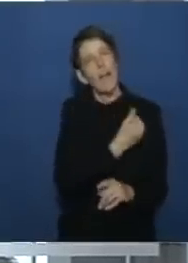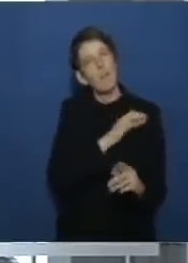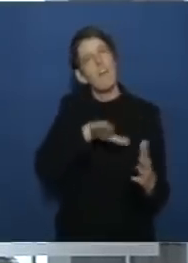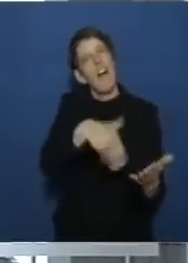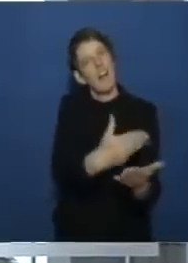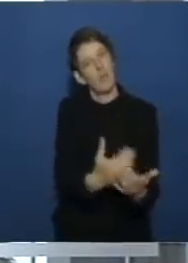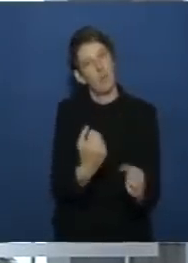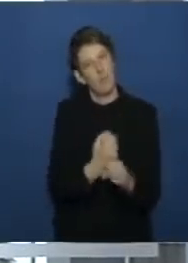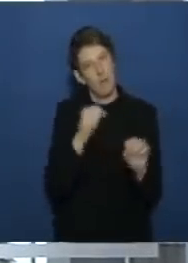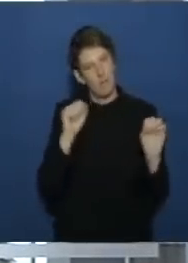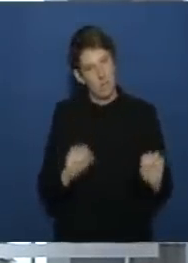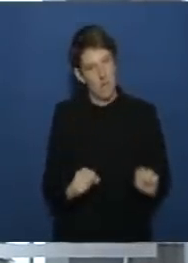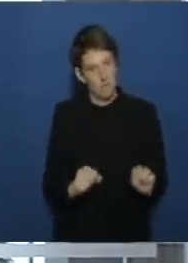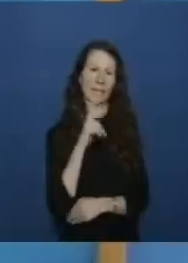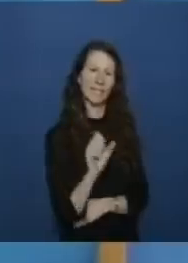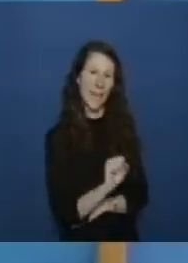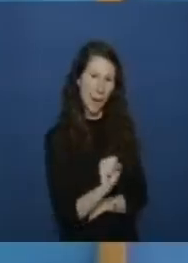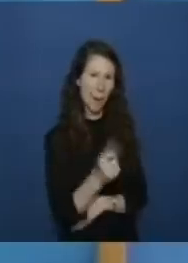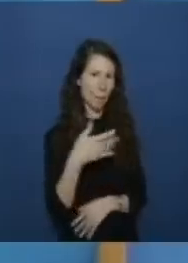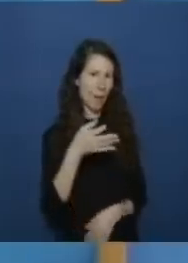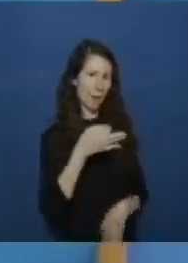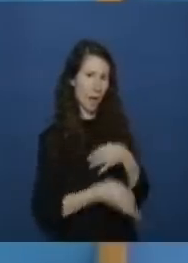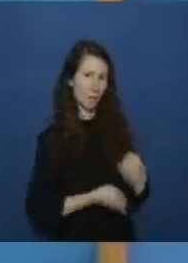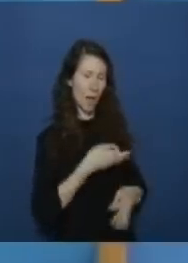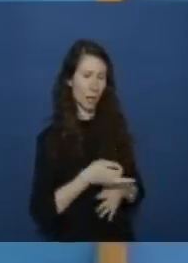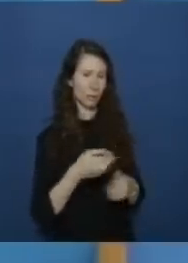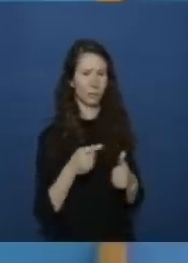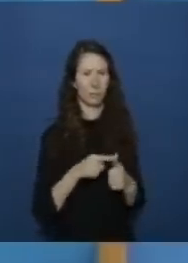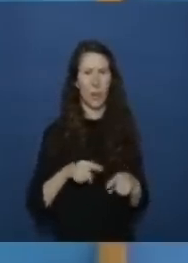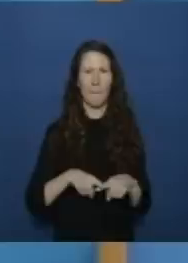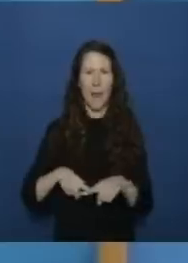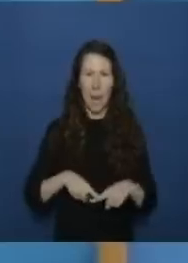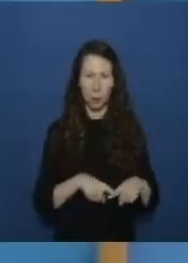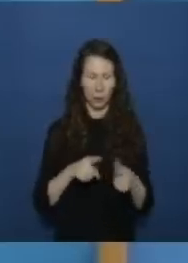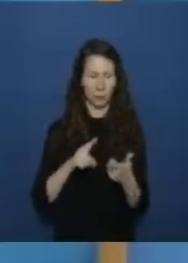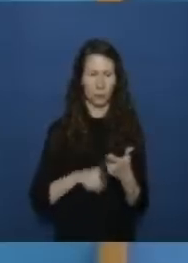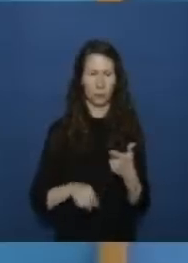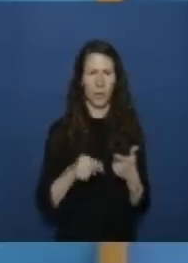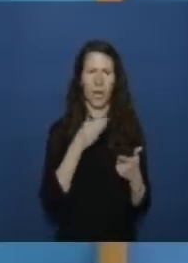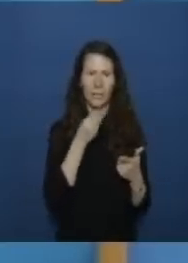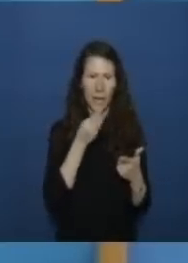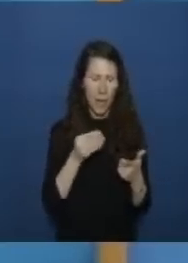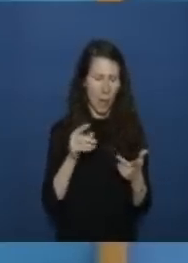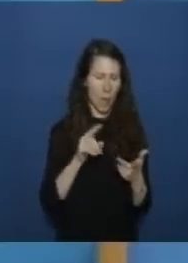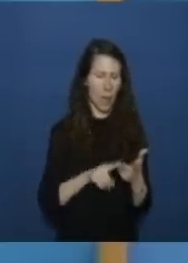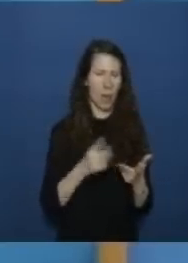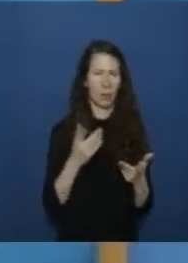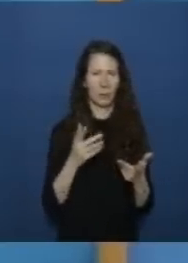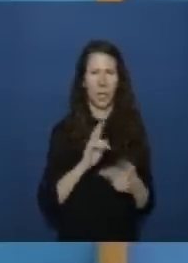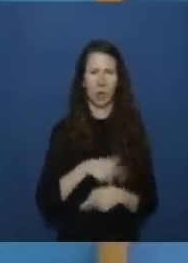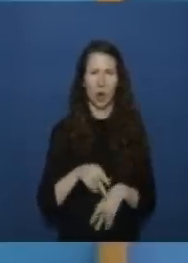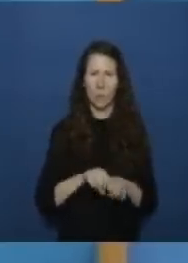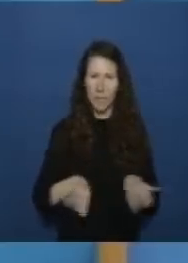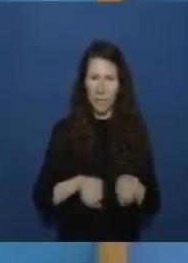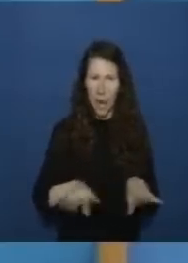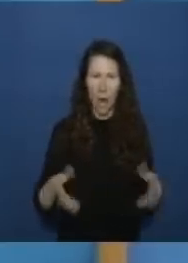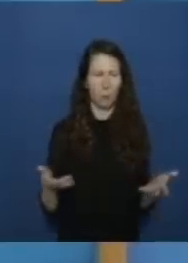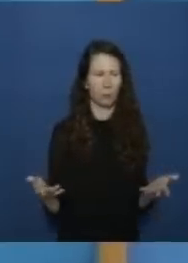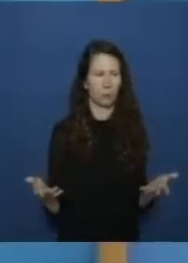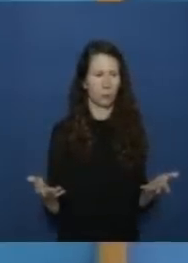grundsätzlich möglich machen ich habe noch das thema belarus ich habe noch das thema israel ich habe noch das thema social media